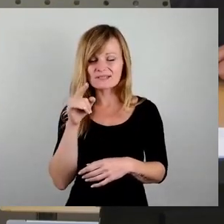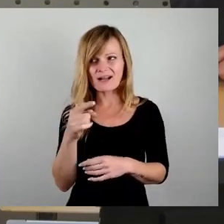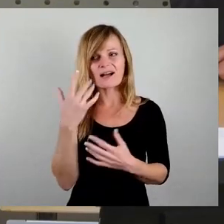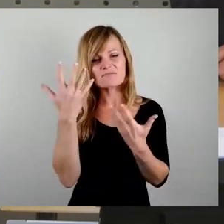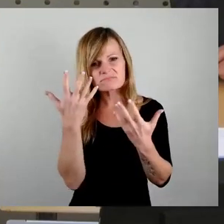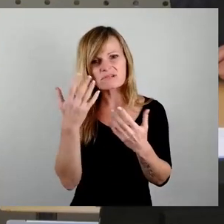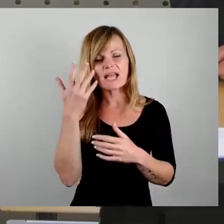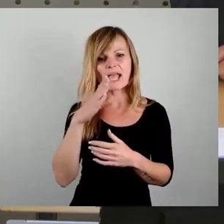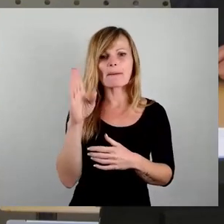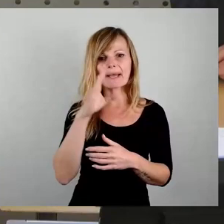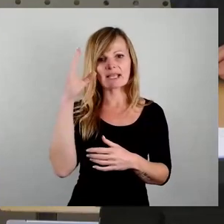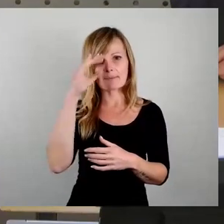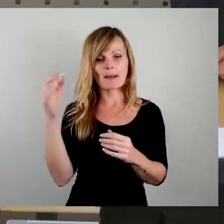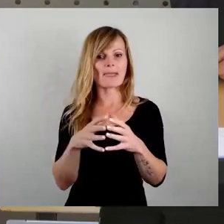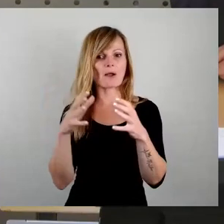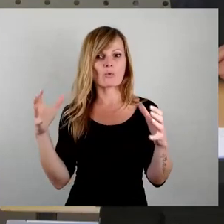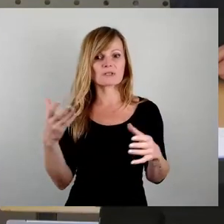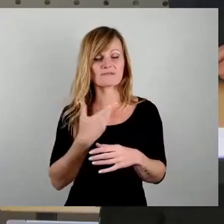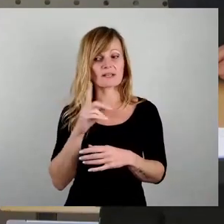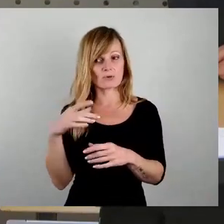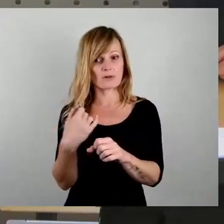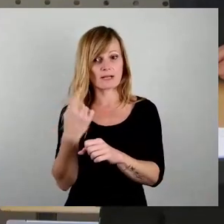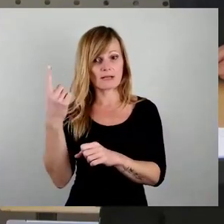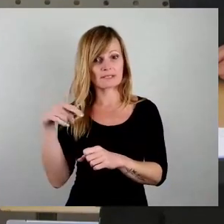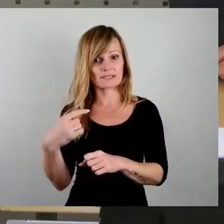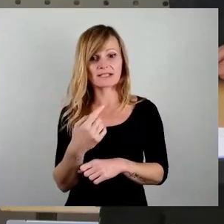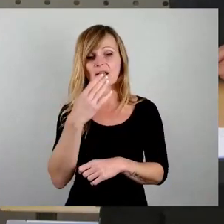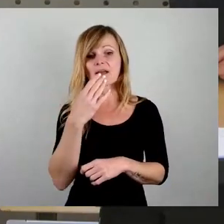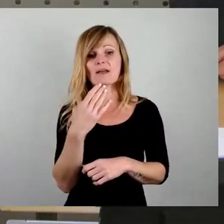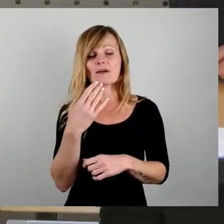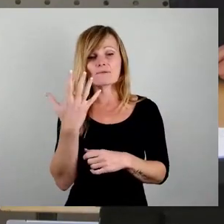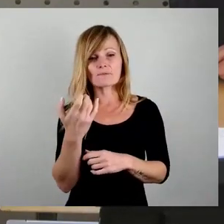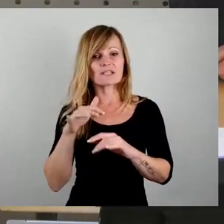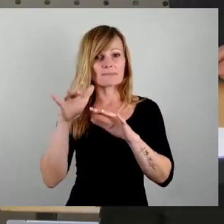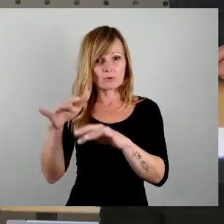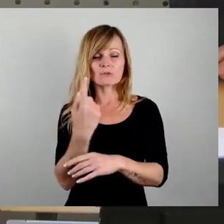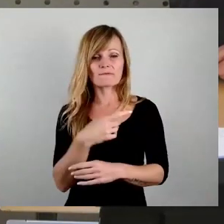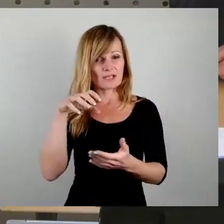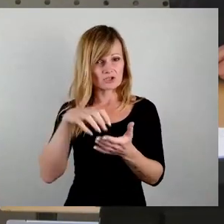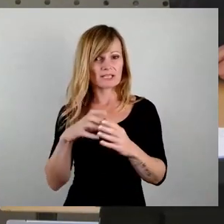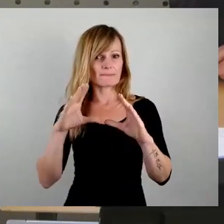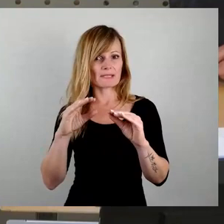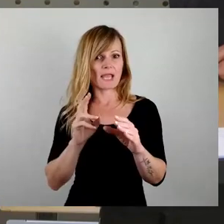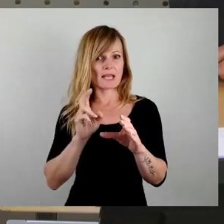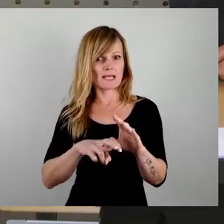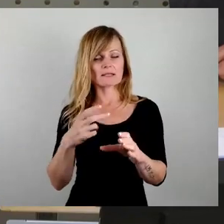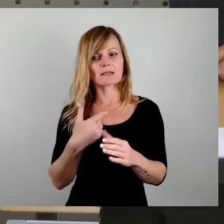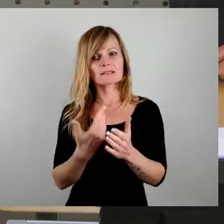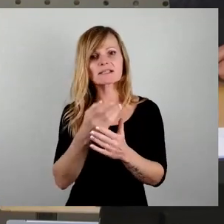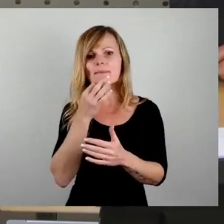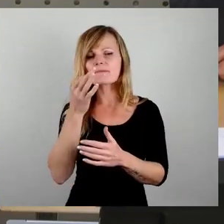Größeres. Das soll er tun, das finde ich gut. Aber dann, wenn wir 50 Millionen geben, sollten wir als Stadt beteiligt sein. Und deswegen habe ich gefragt, ich möchte doch eine Gegenüberstellung.